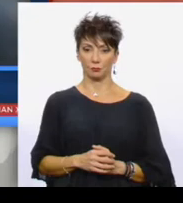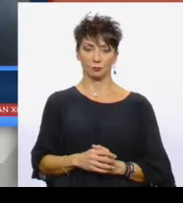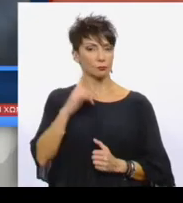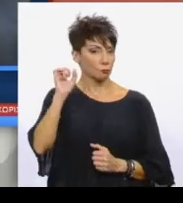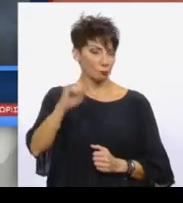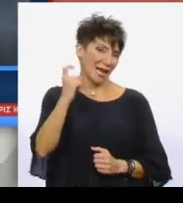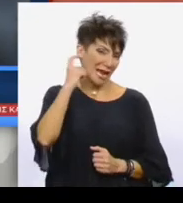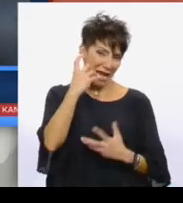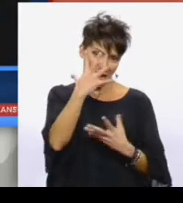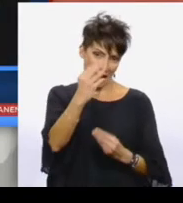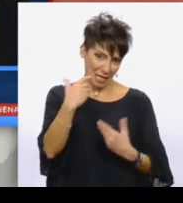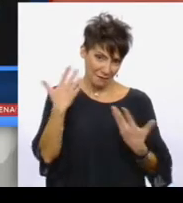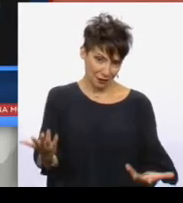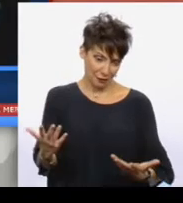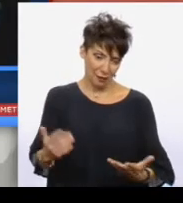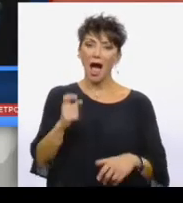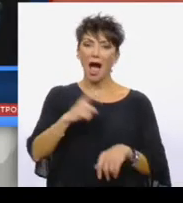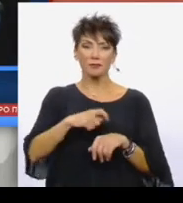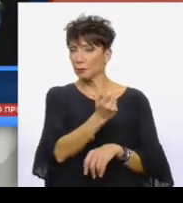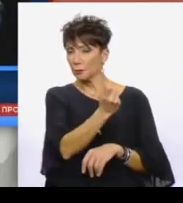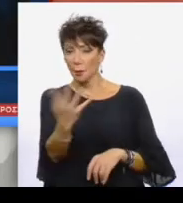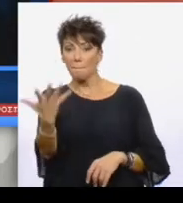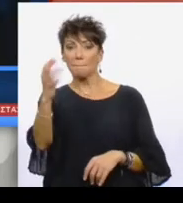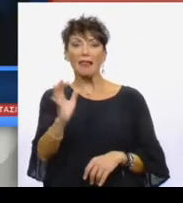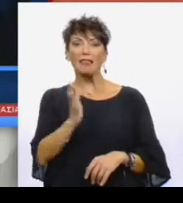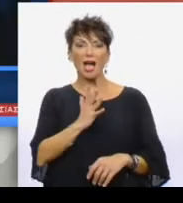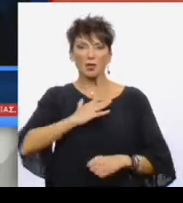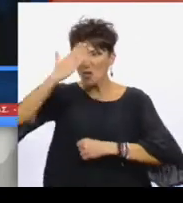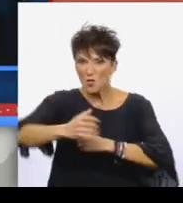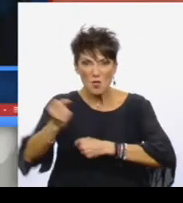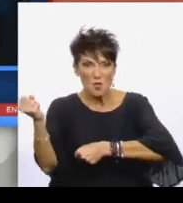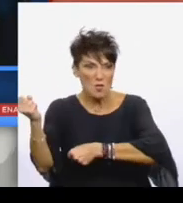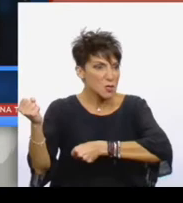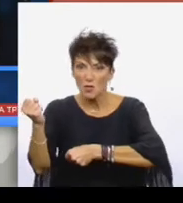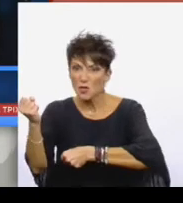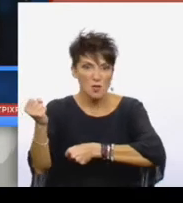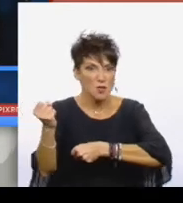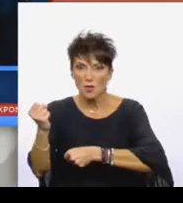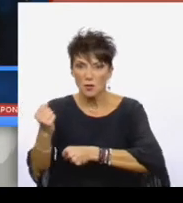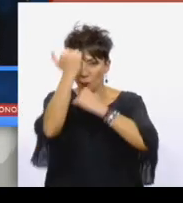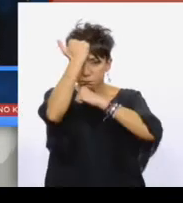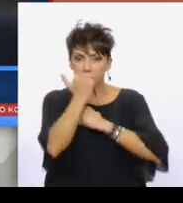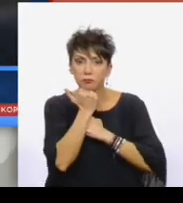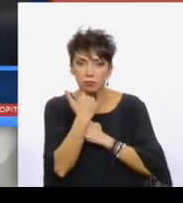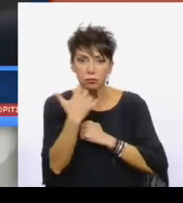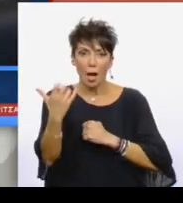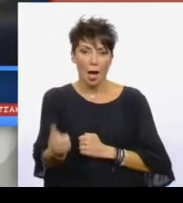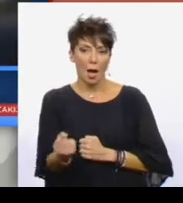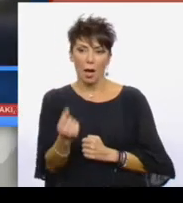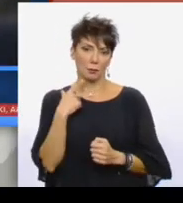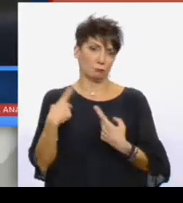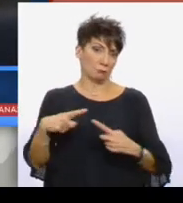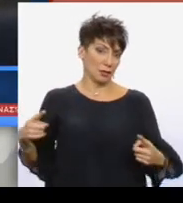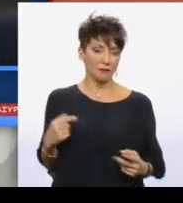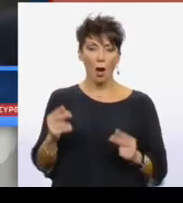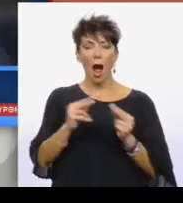Αντιλαμβάνεστε ότι όταν έχουμε να κάνουμε με ένα πλήθος 50 ατόμων, οι οποίοι στην πλειοψηφία τους έχουν καλυμμένα χαρακτηριστικά και